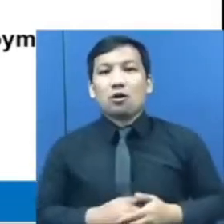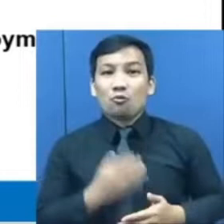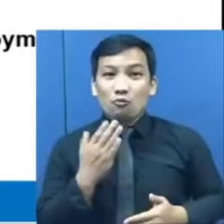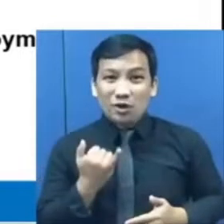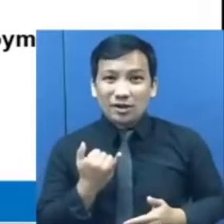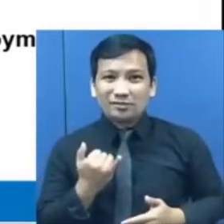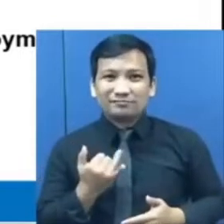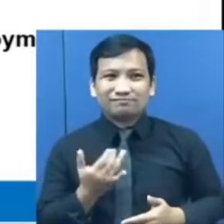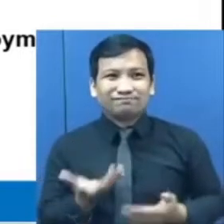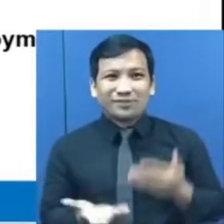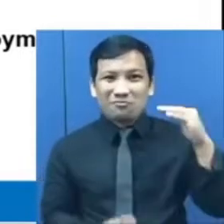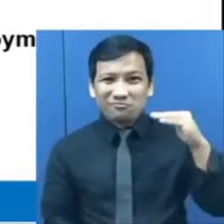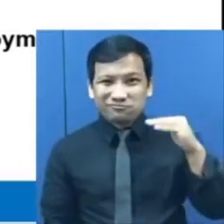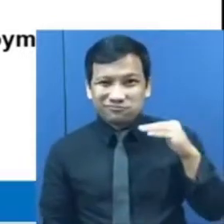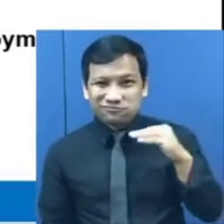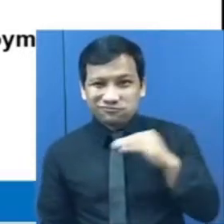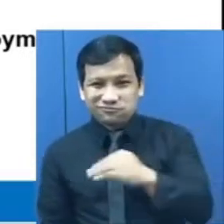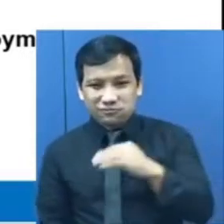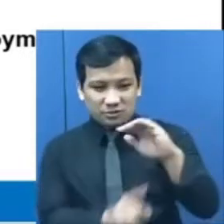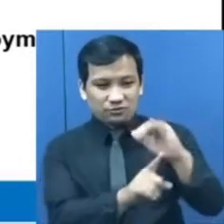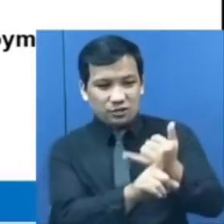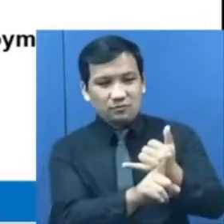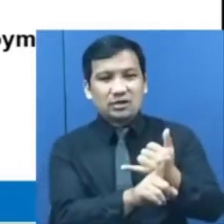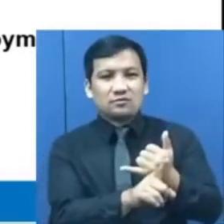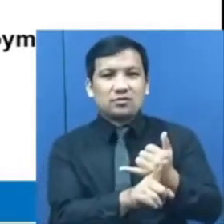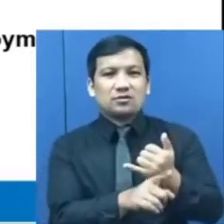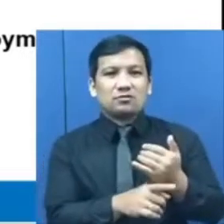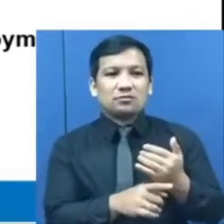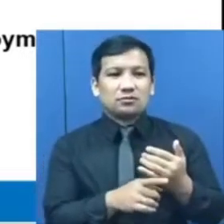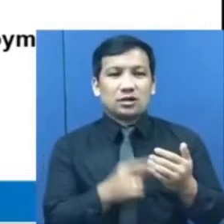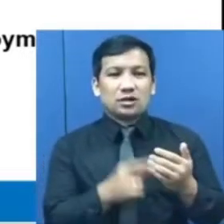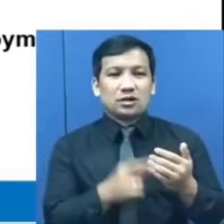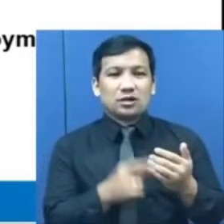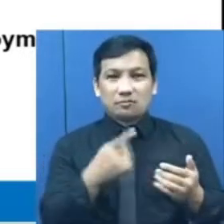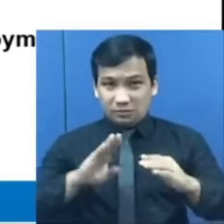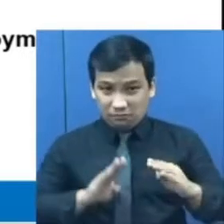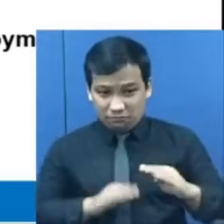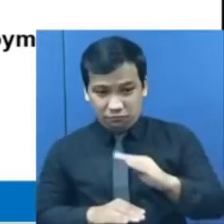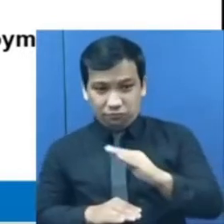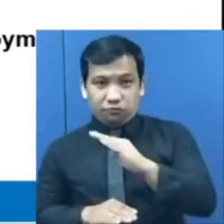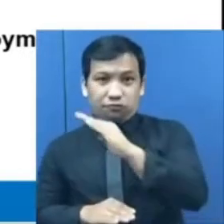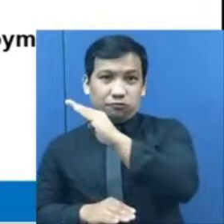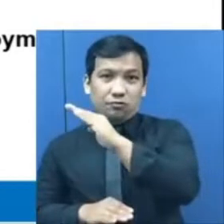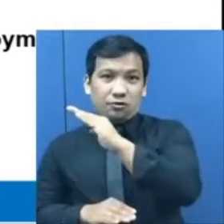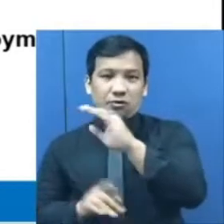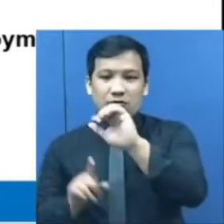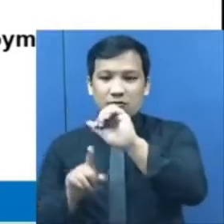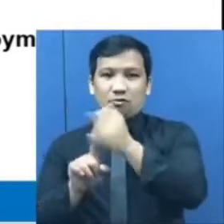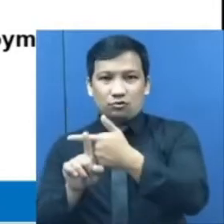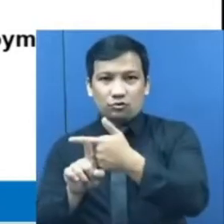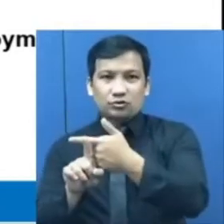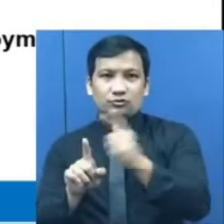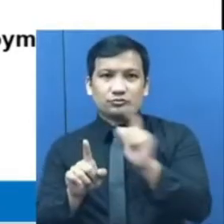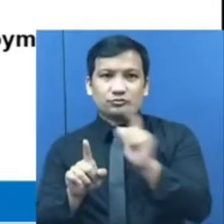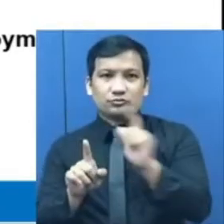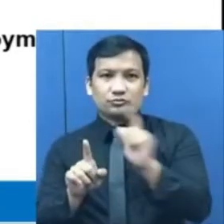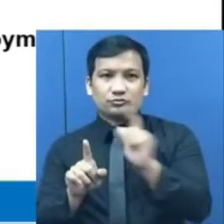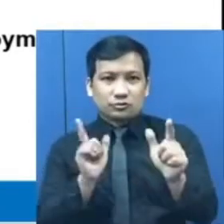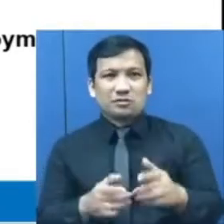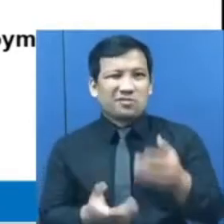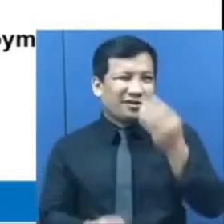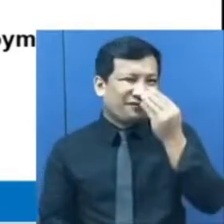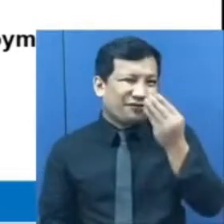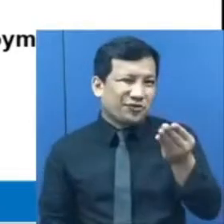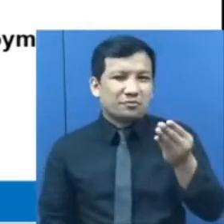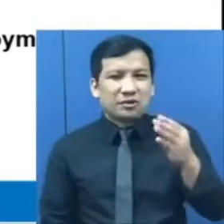nagkaroon ng pagbaba nitong Hulyo 2021, at pagtaas naman noong Agusto 2021. May kaunting